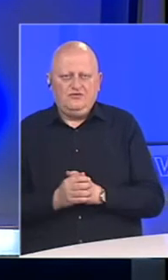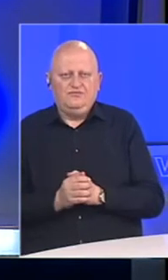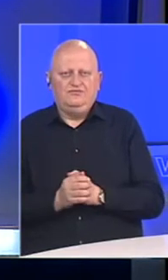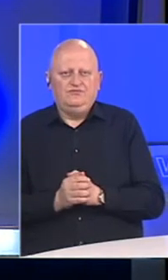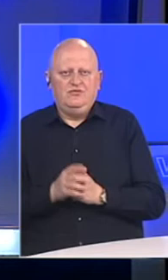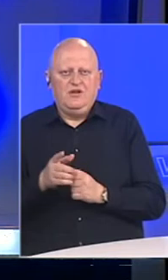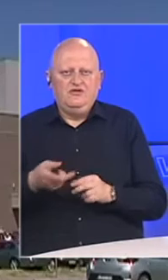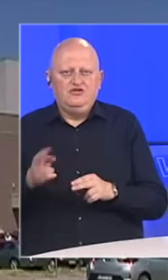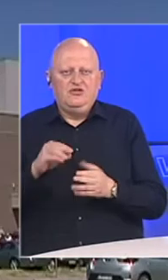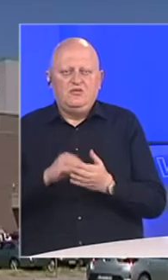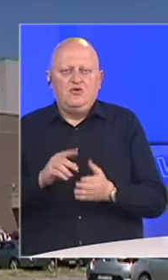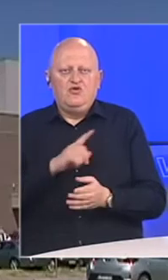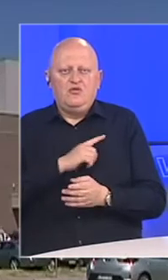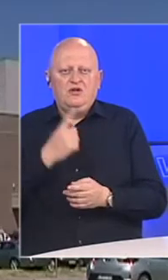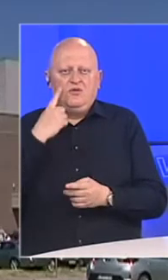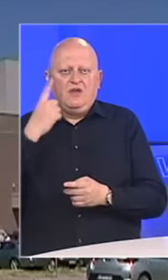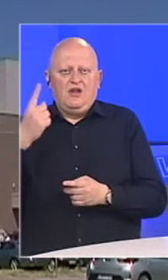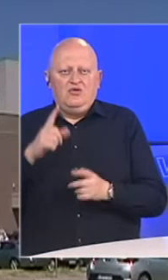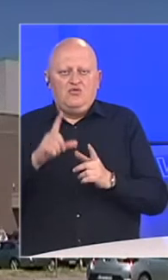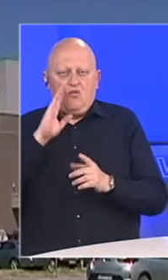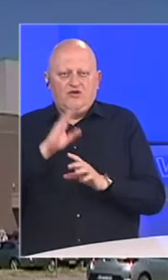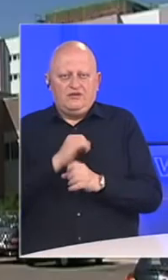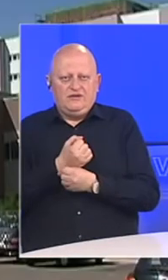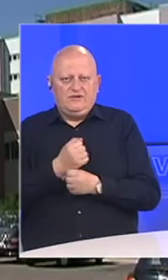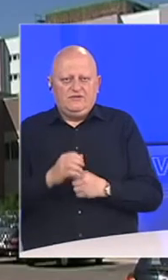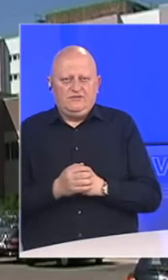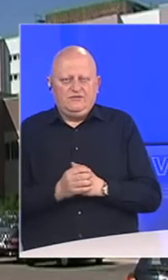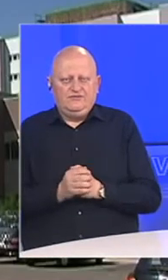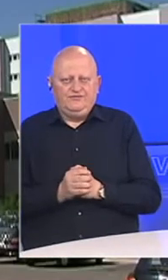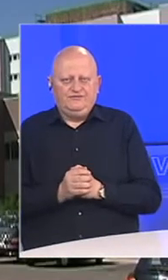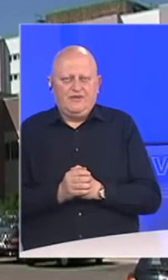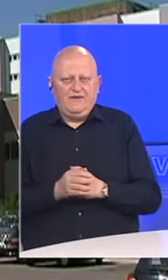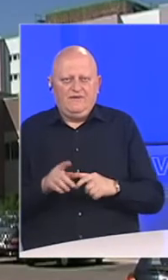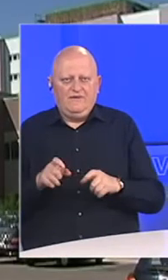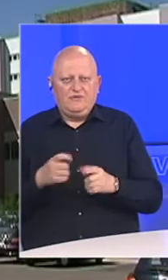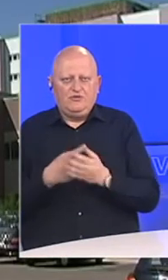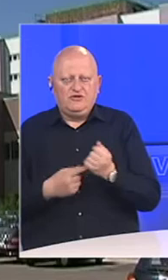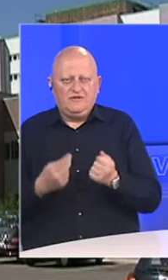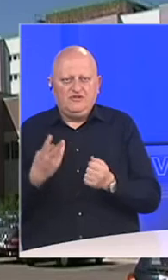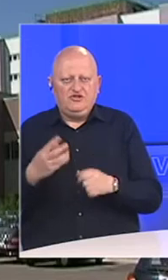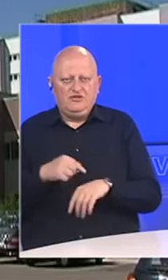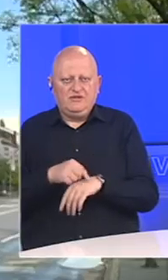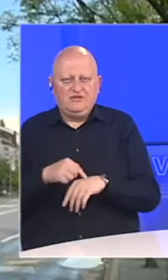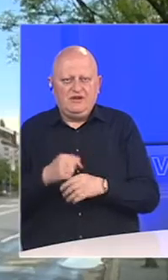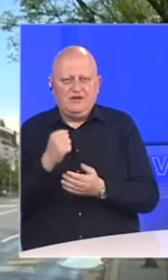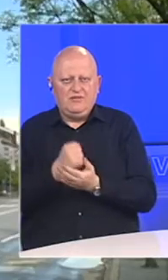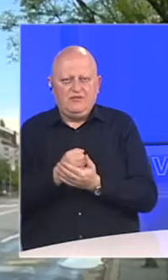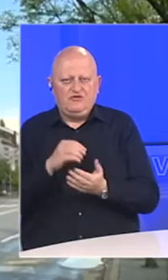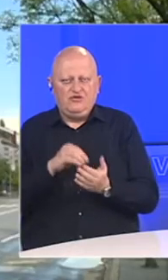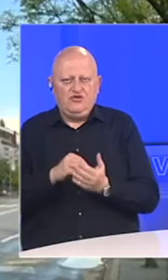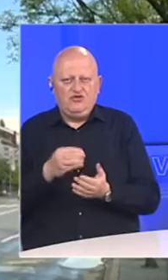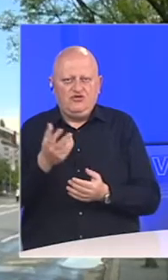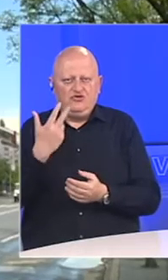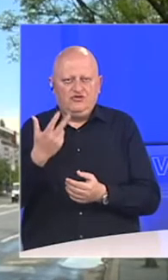Srpskoj. Ovo je najveći broj umrlih u jednom danu u Bosni i Hercegovini. Virus je u posljednja 24 sata